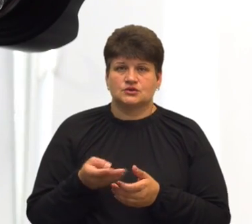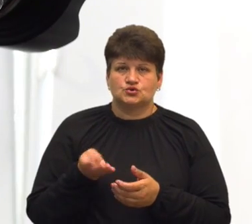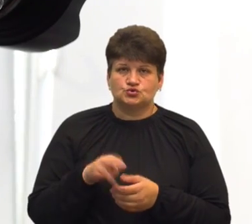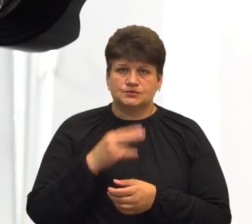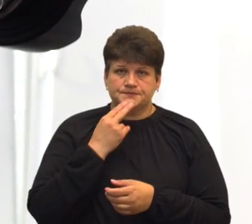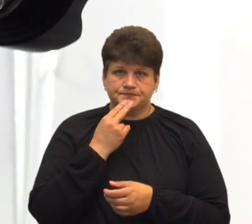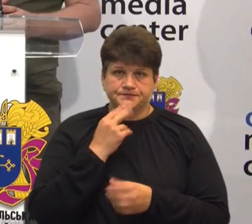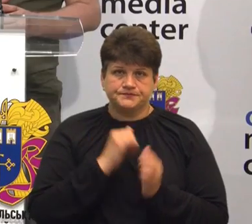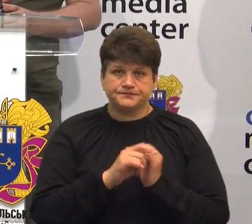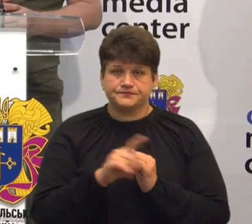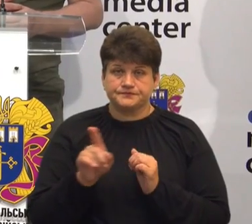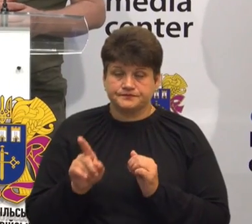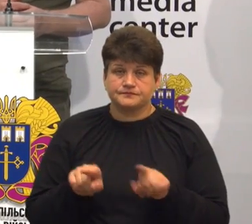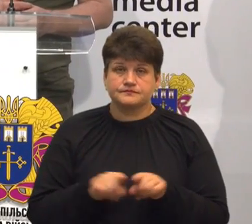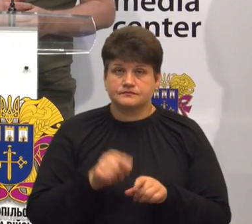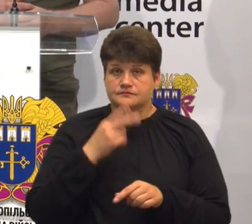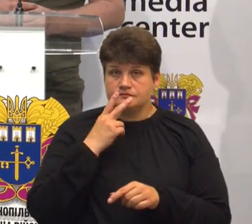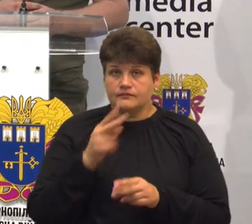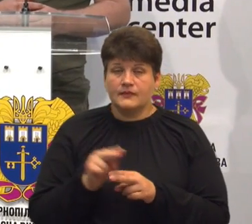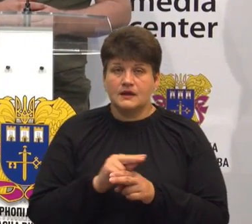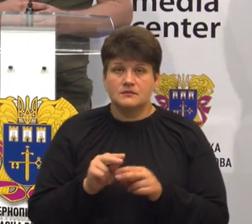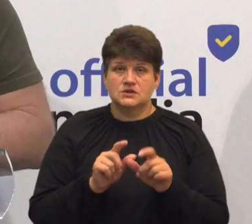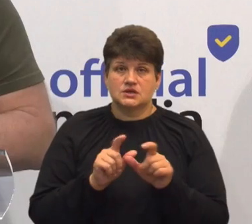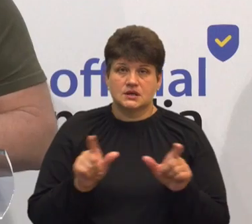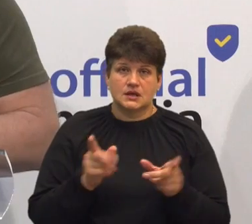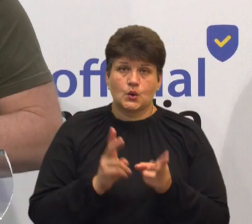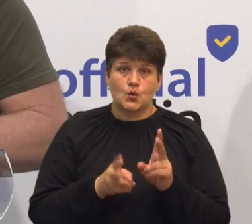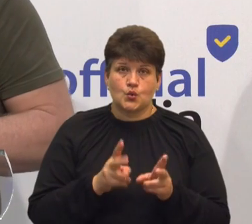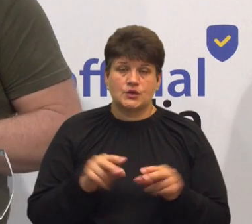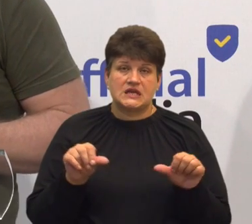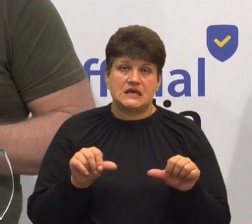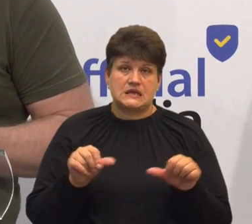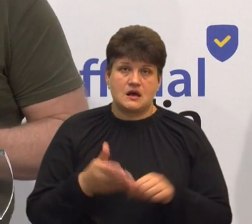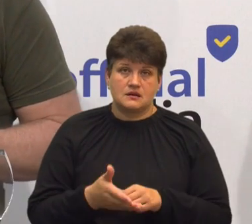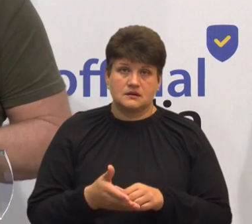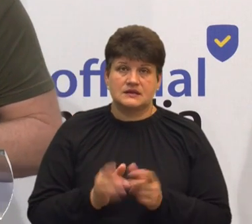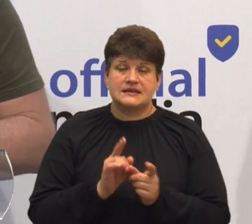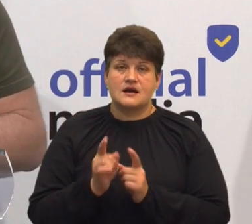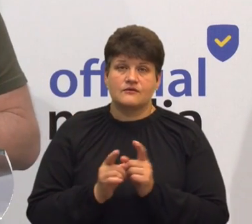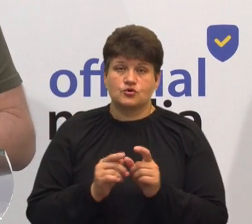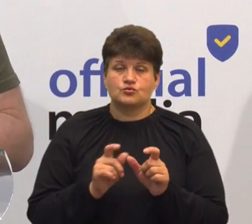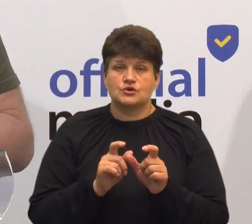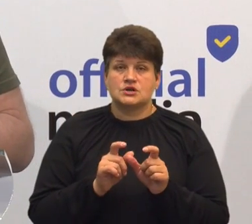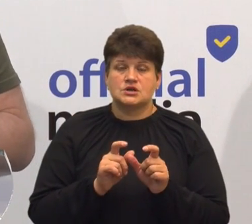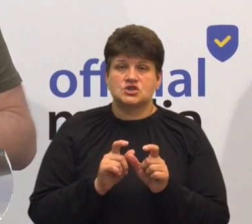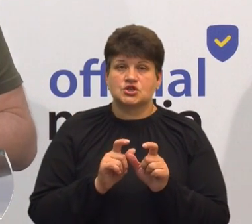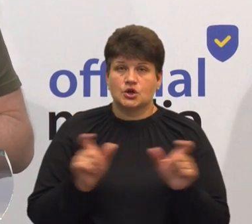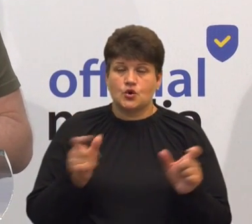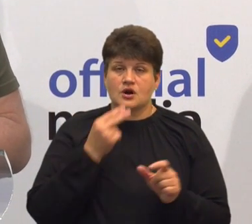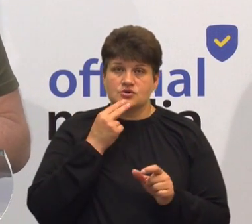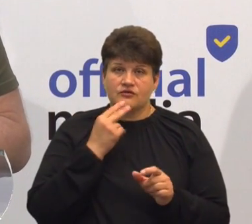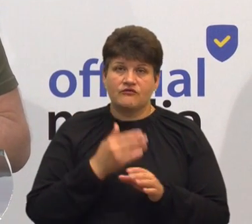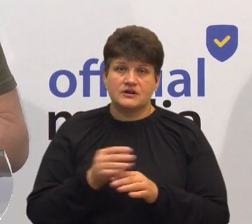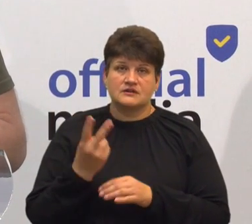Степенюка, реформа також передбачає ремонт шкільних кухонь та їдалень. На реформу шкільного харчування по програмі було виділено порядка 2